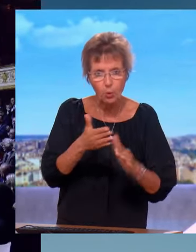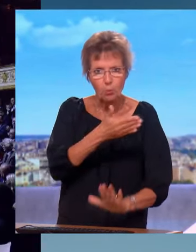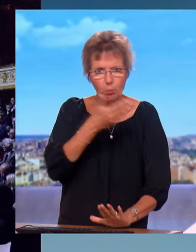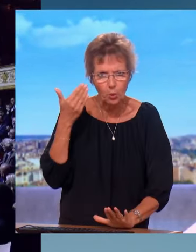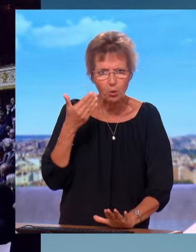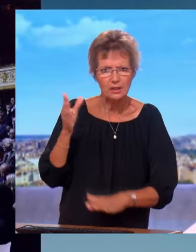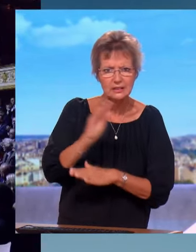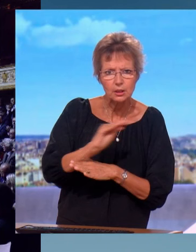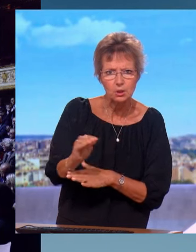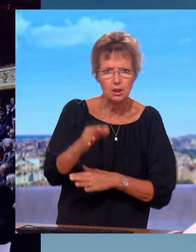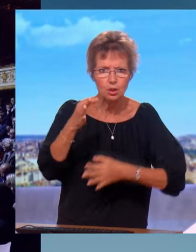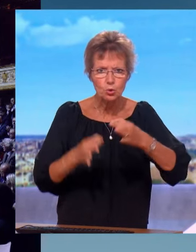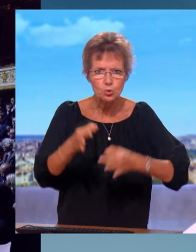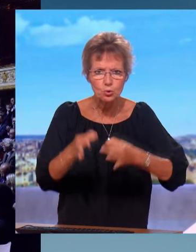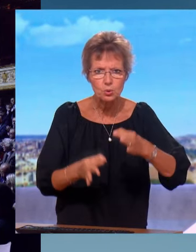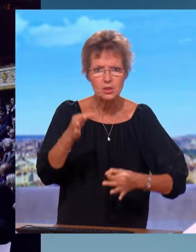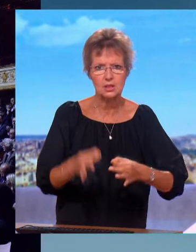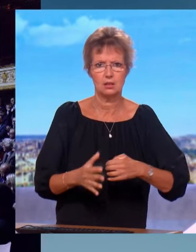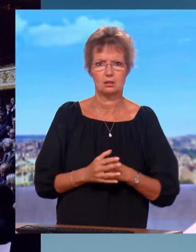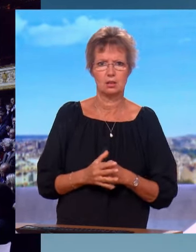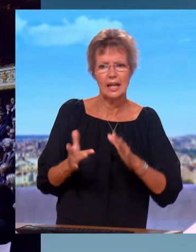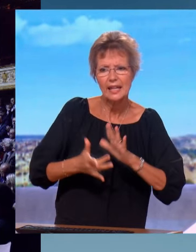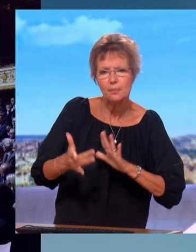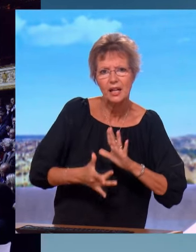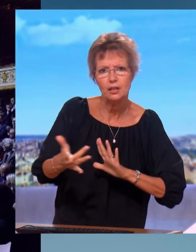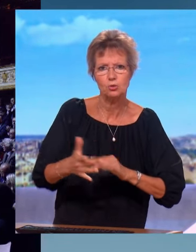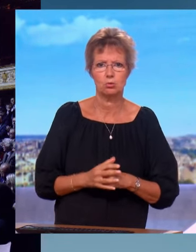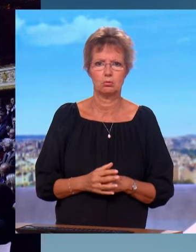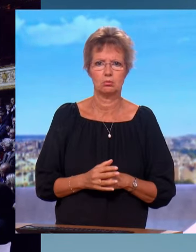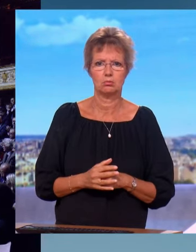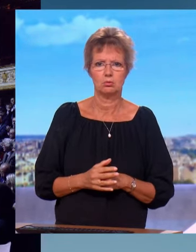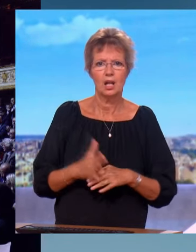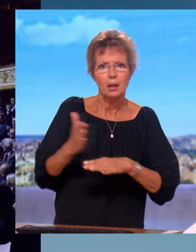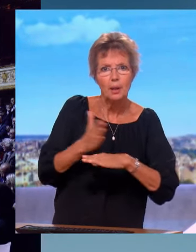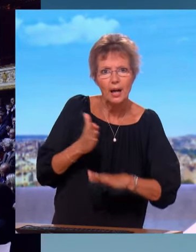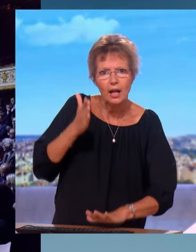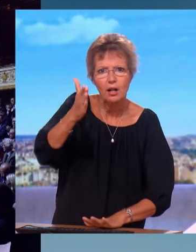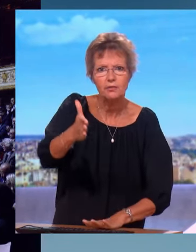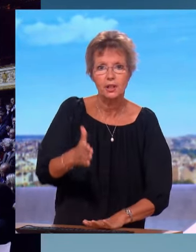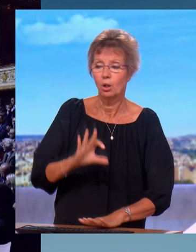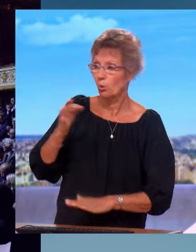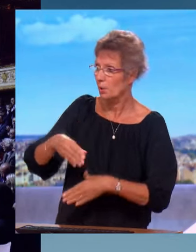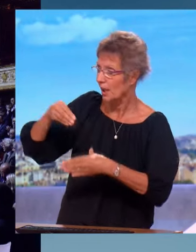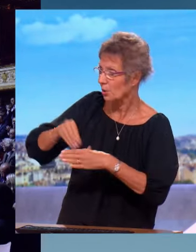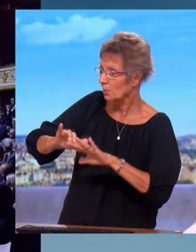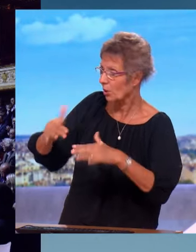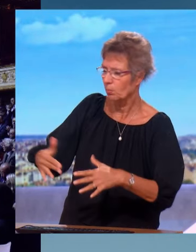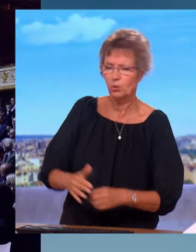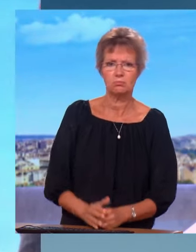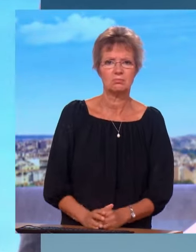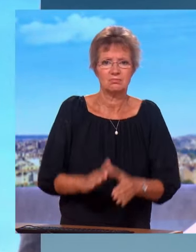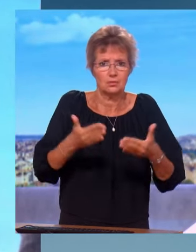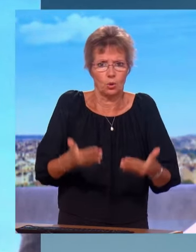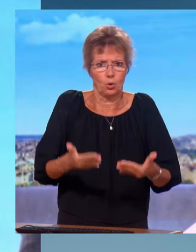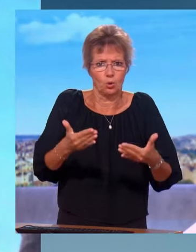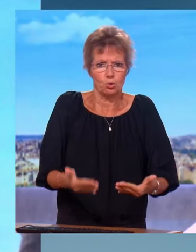sécurité, la justice, la régulation de l'immigration, la préparation de l'avenir. Tout simplement sur, aujourd'hui,